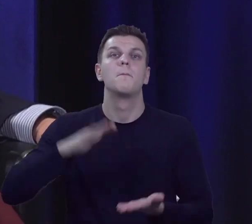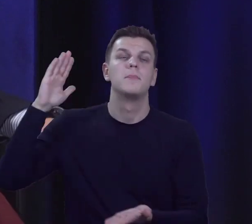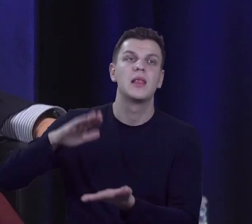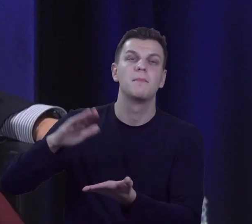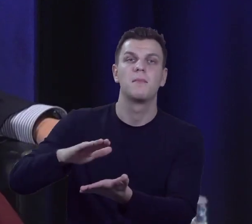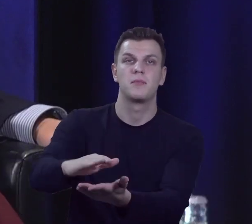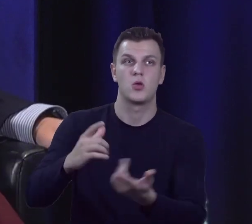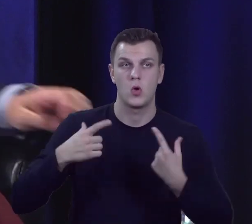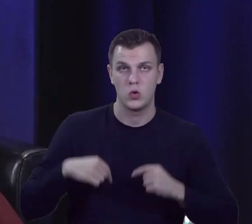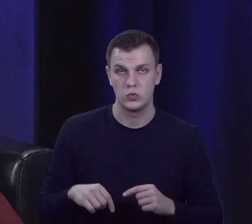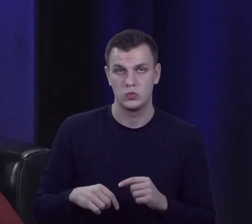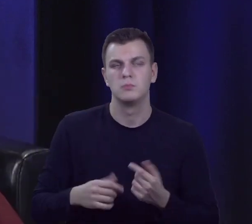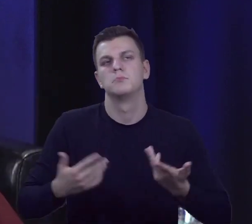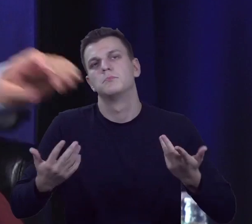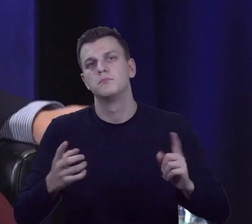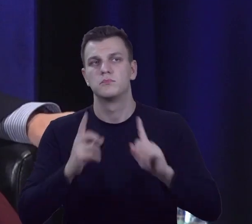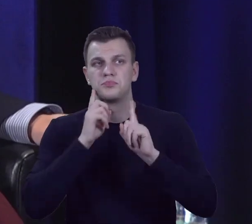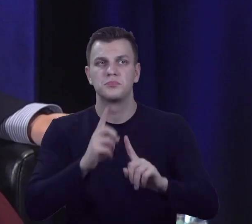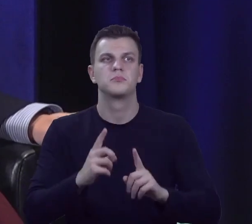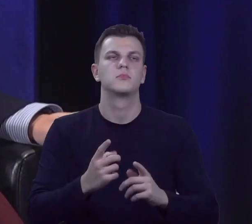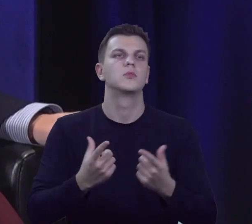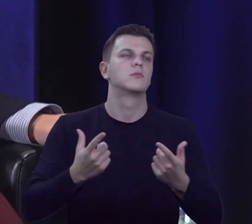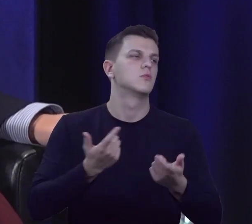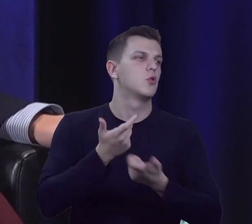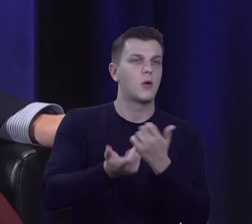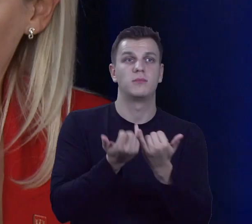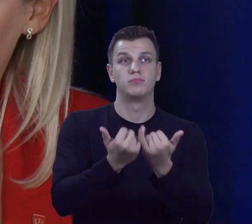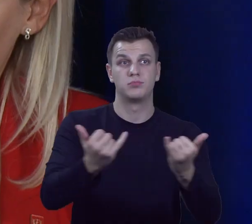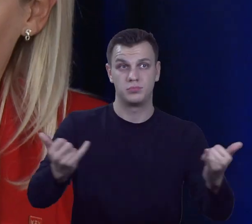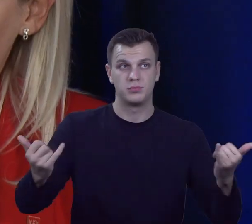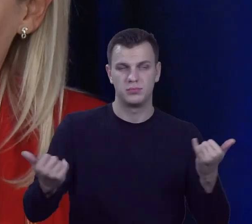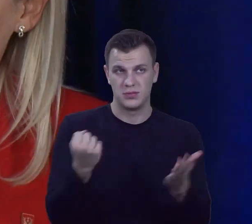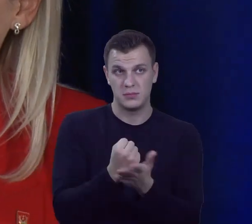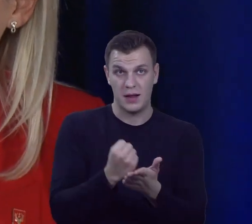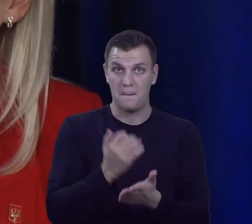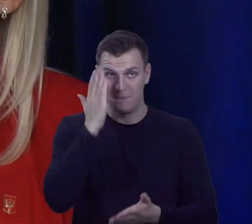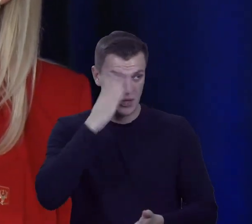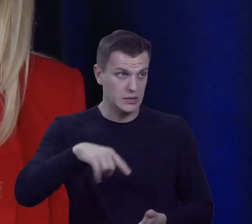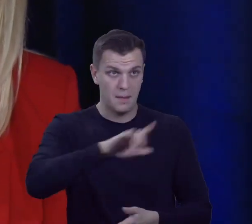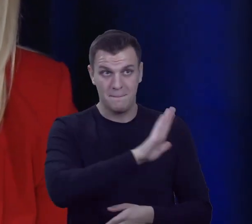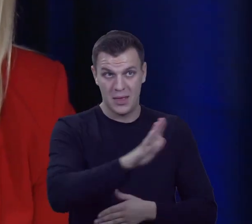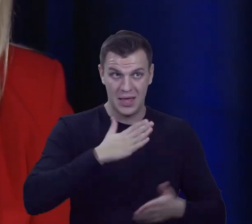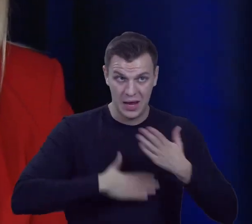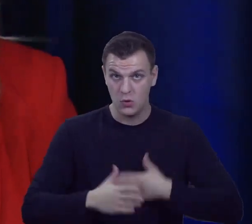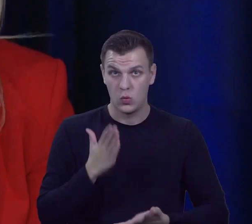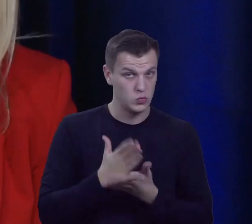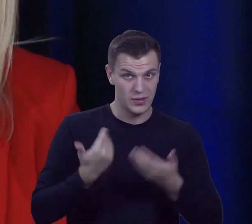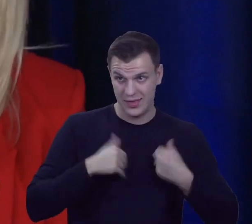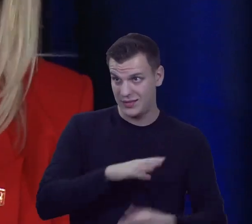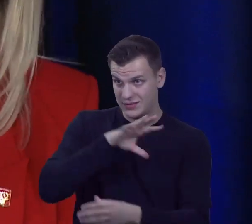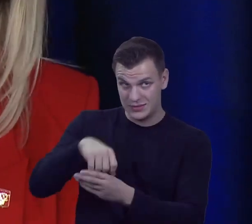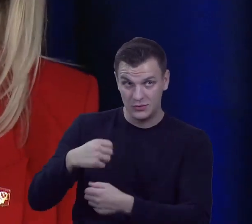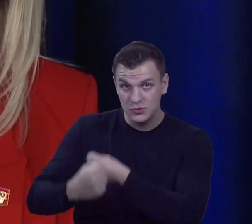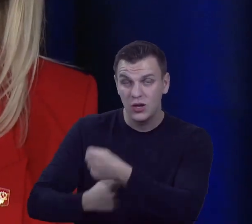wszystko. Czy faktycznie jest tak, że wiele rzeczy, które zostały zrobione, usatysfakcjonowało mieszkańców i nie biorą udziału w tych przedsięwzięciach? I